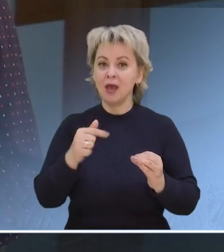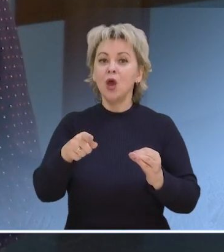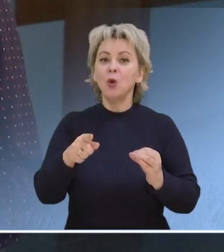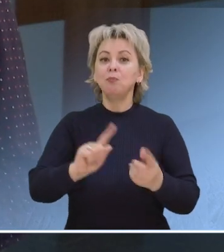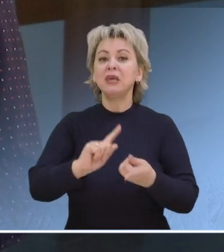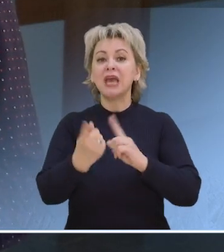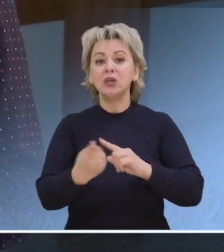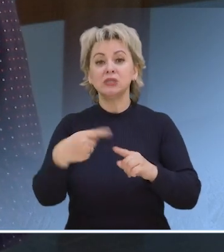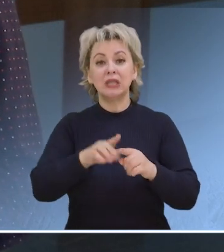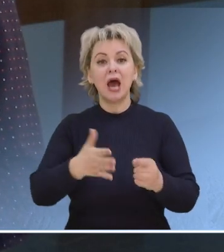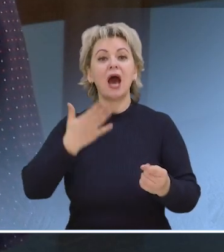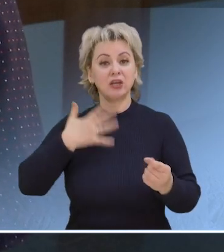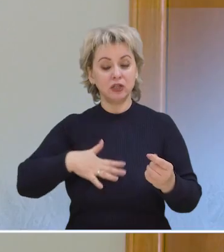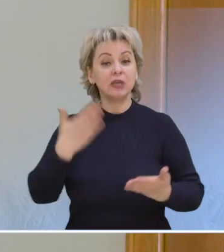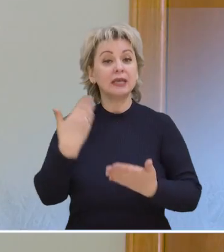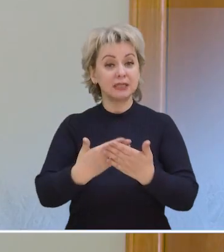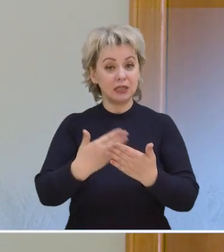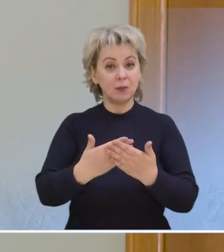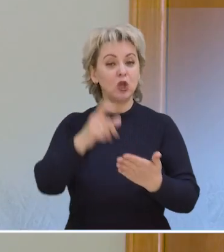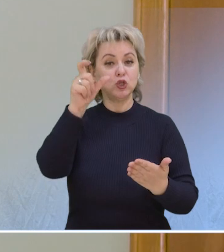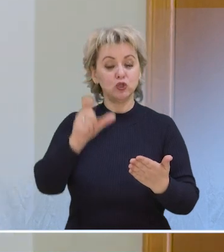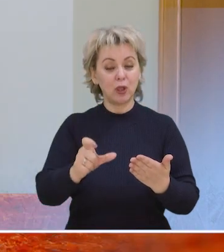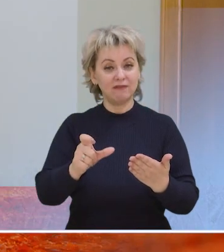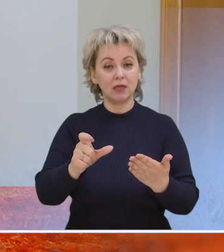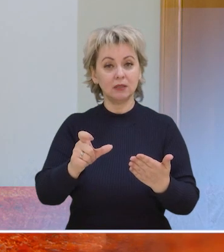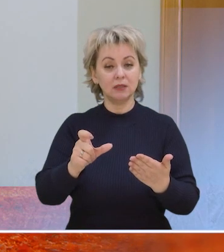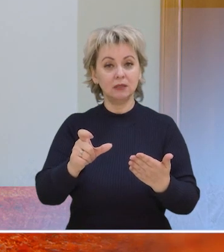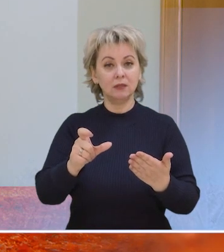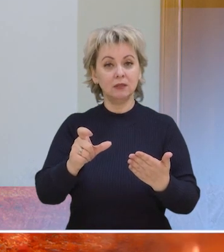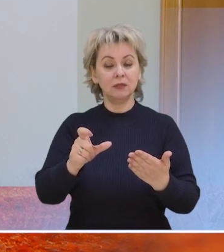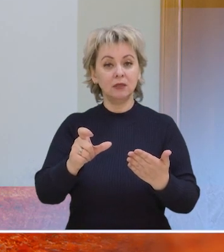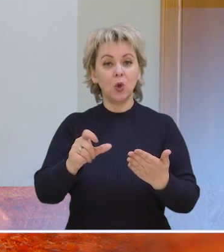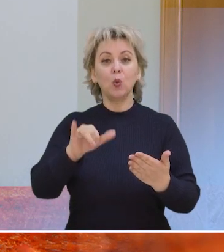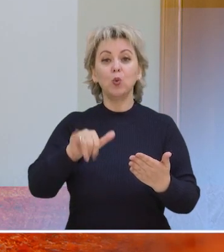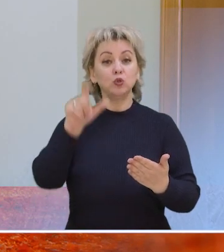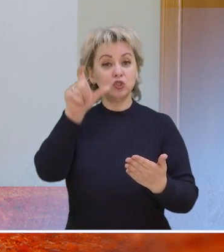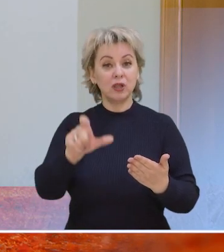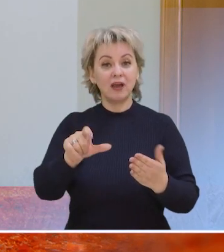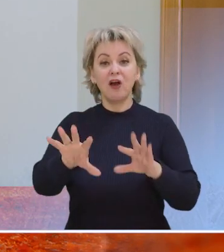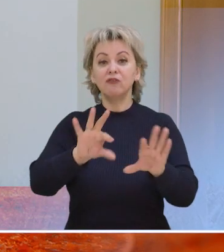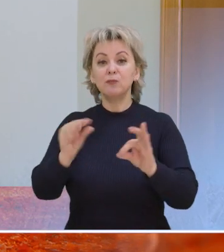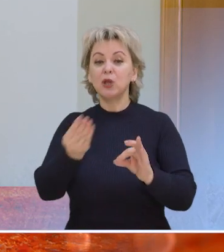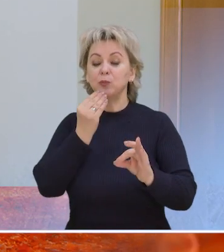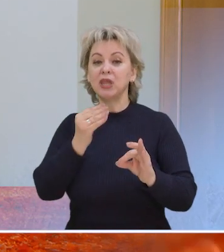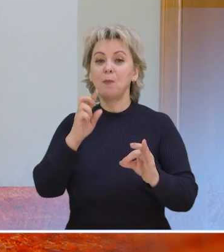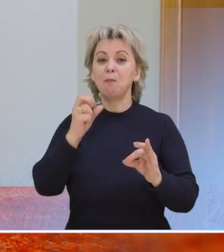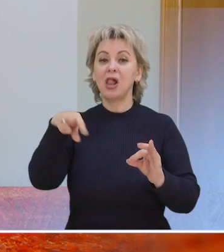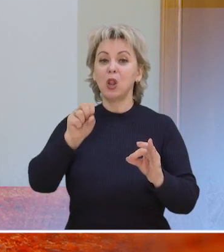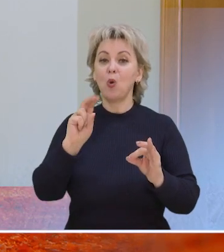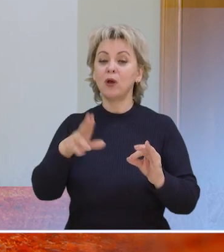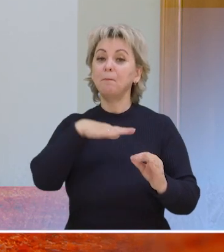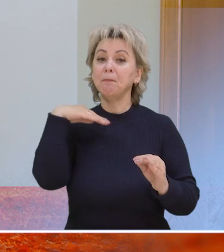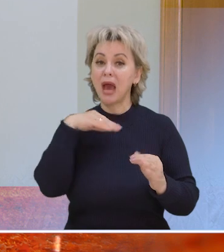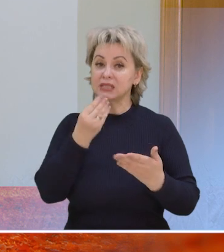оборачиваются для организма. Если, например, у человека превалируют в питании белки,